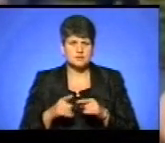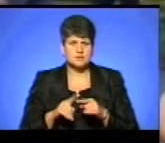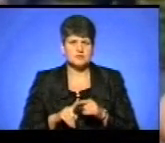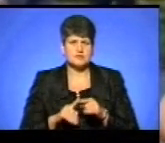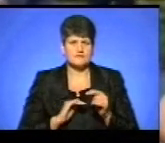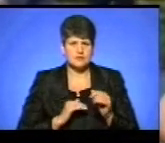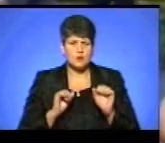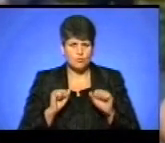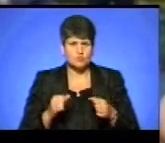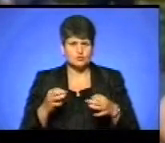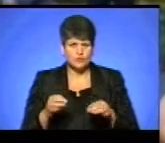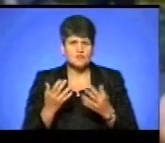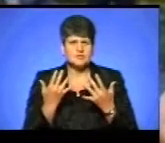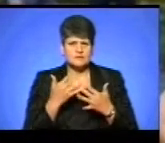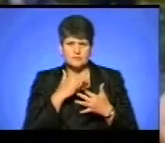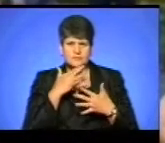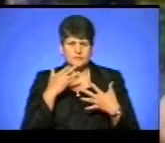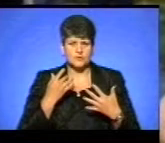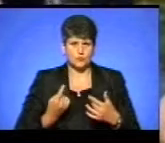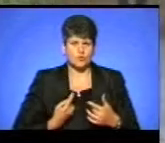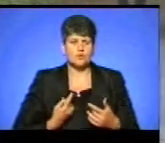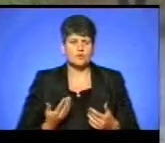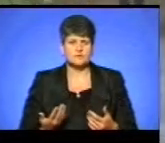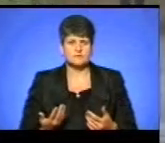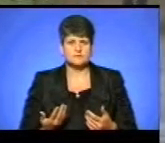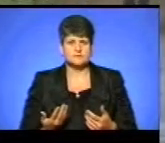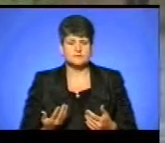вже свій фірма, яка зможе дозволити от таких тітушок стільки в охорон.